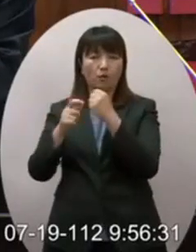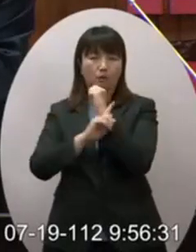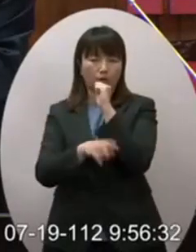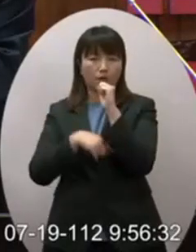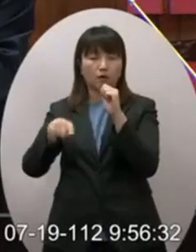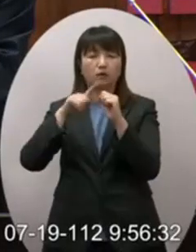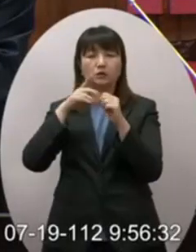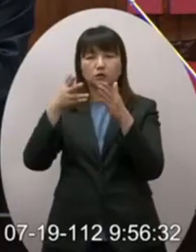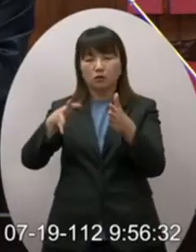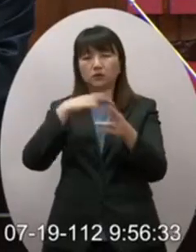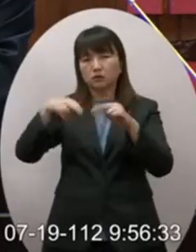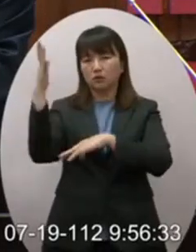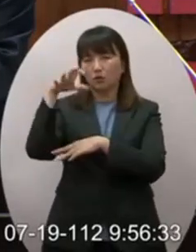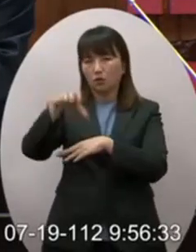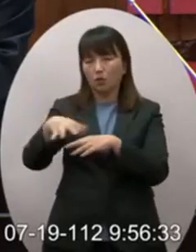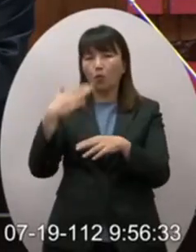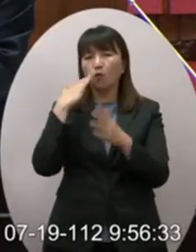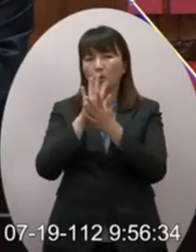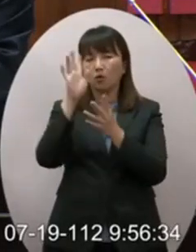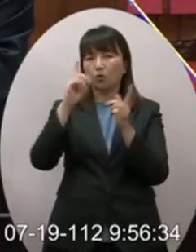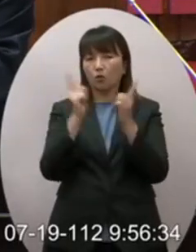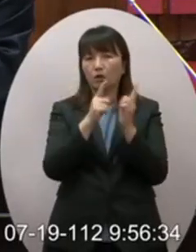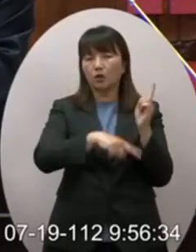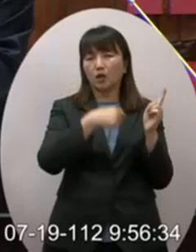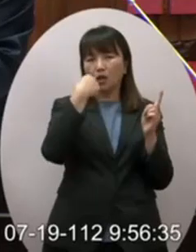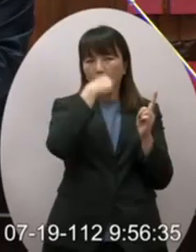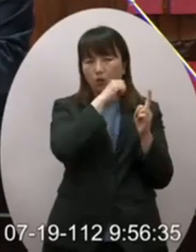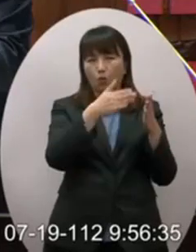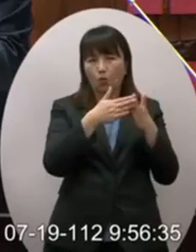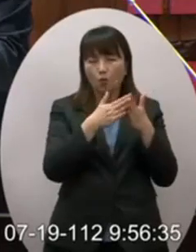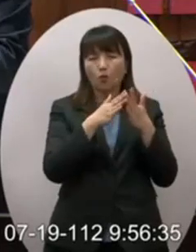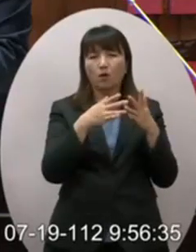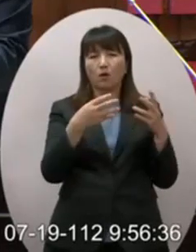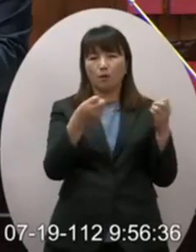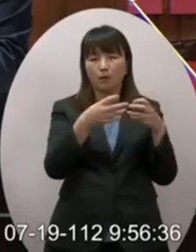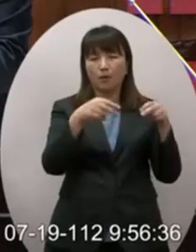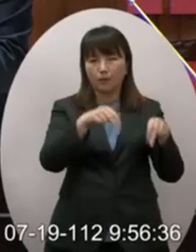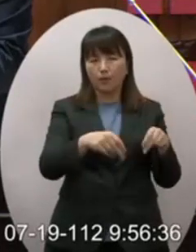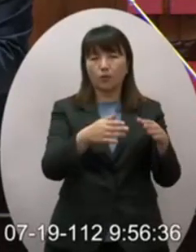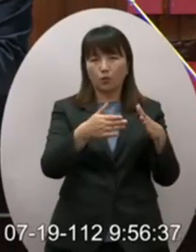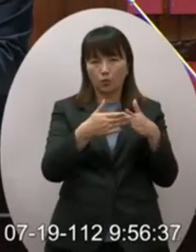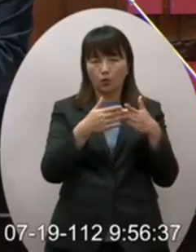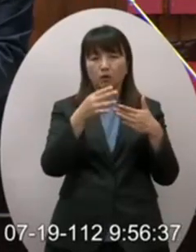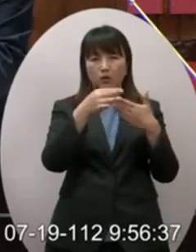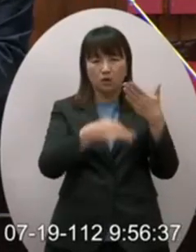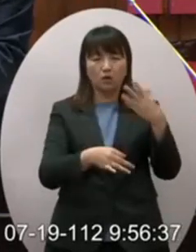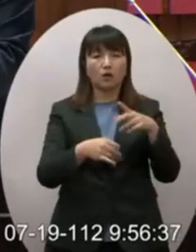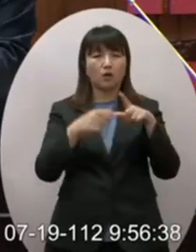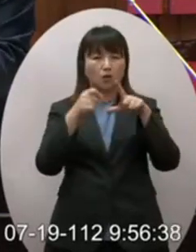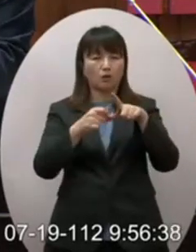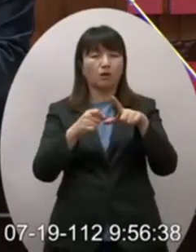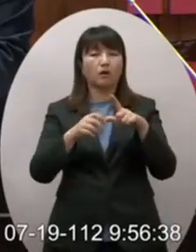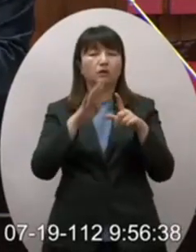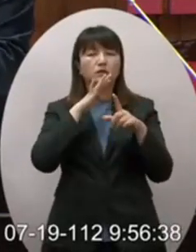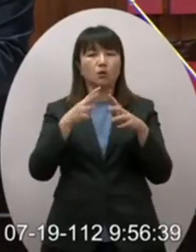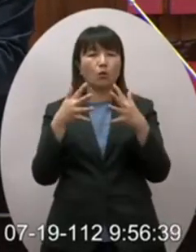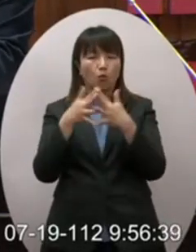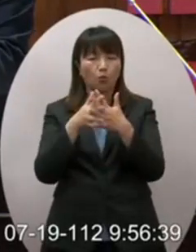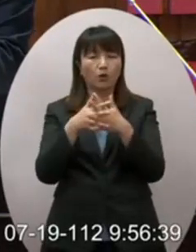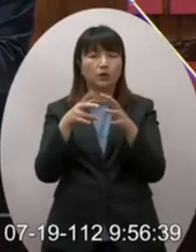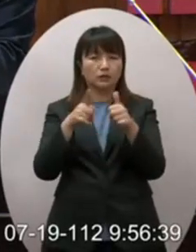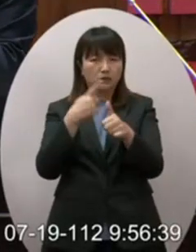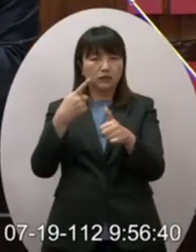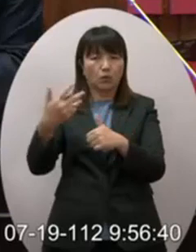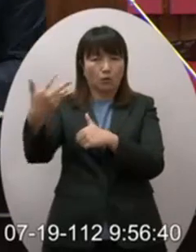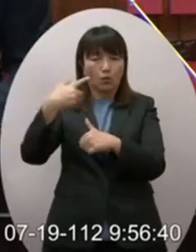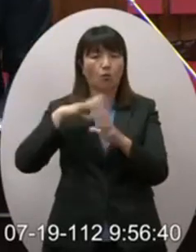部門未來跟台灣達成任何協定需要符合公開透明原則並徵詢